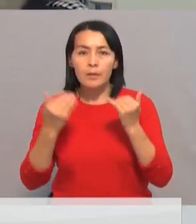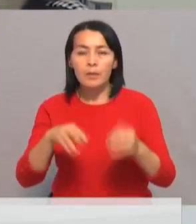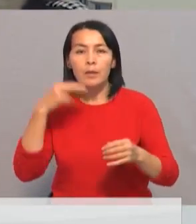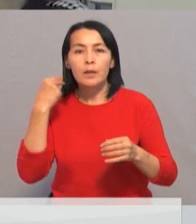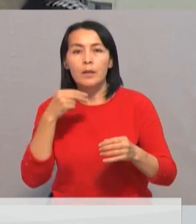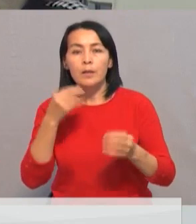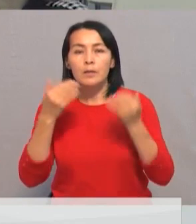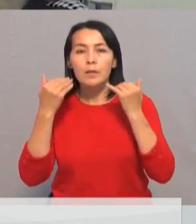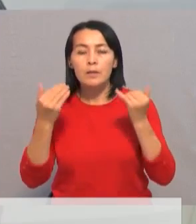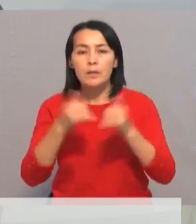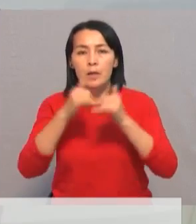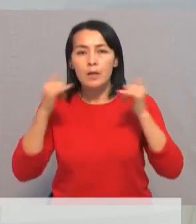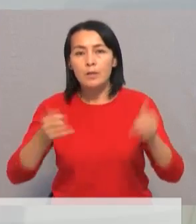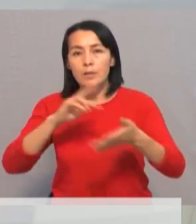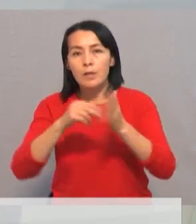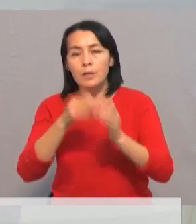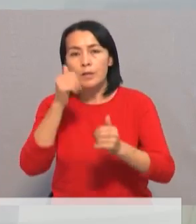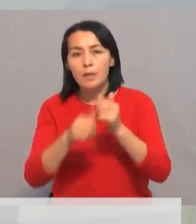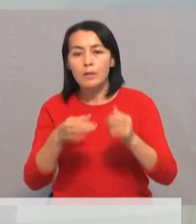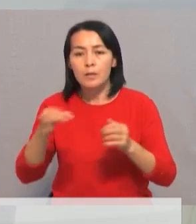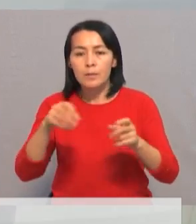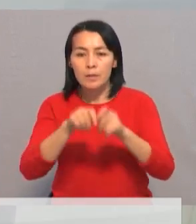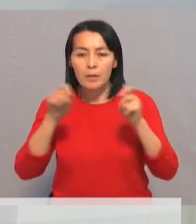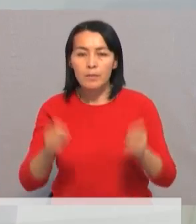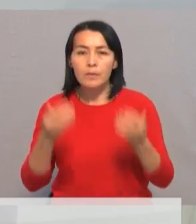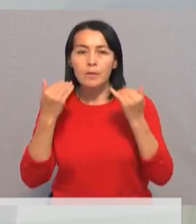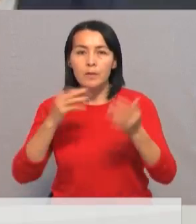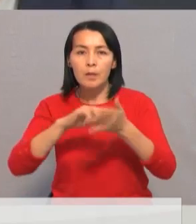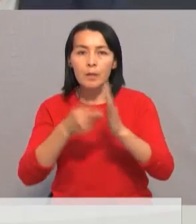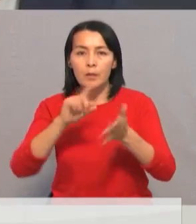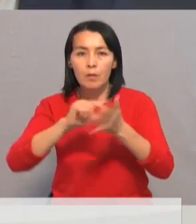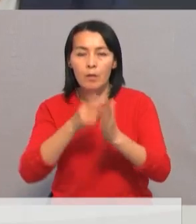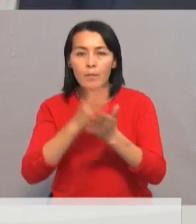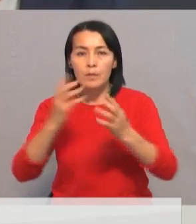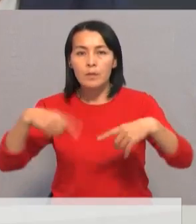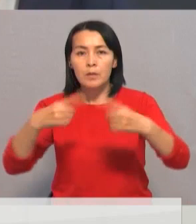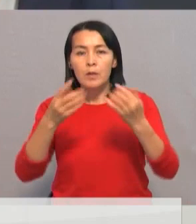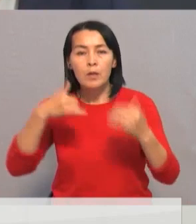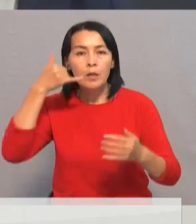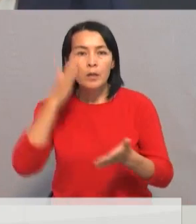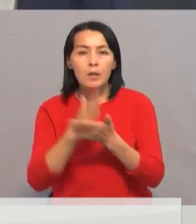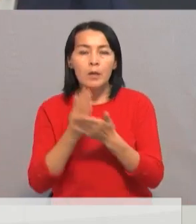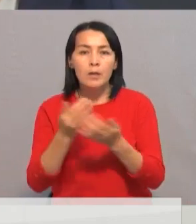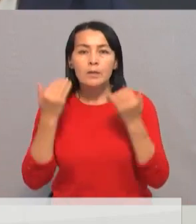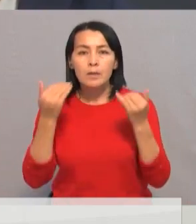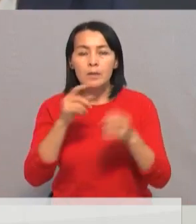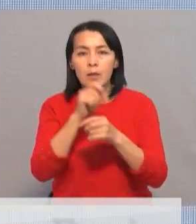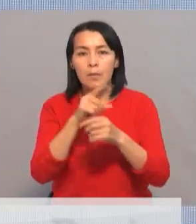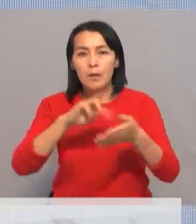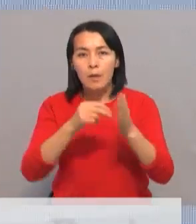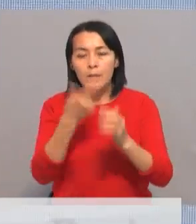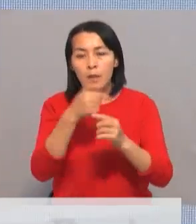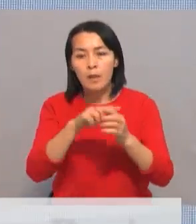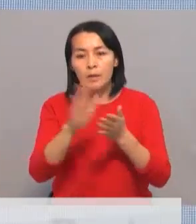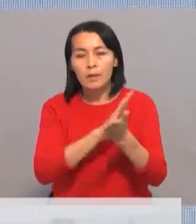качественной и эффективной реализации проекта в каждом регионе открыты специальные проектные офисы и созданы контакт-центры. Конечная задача проекта –